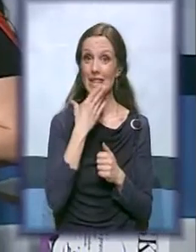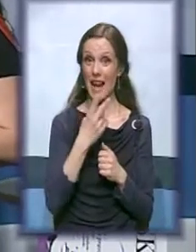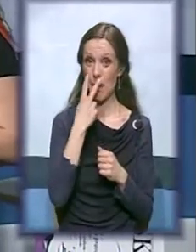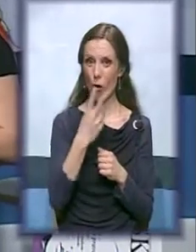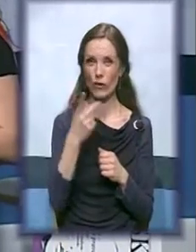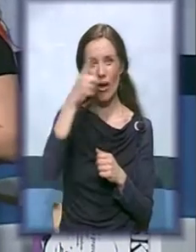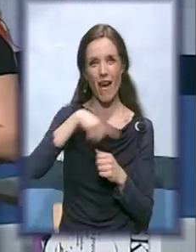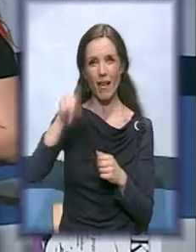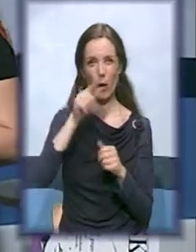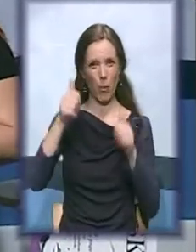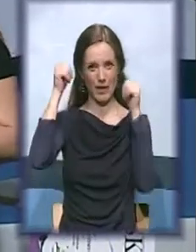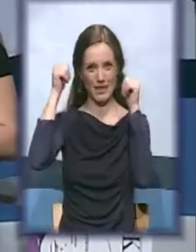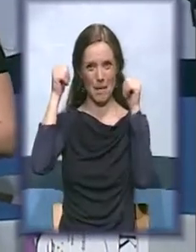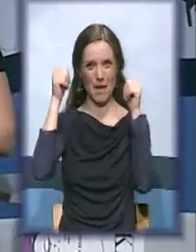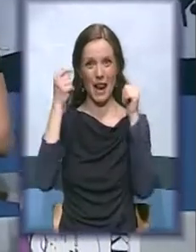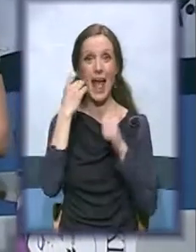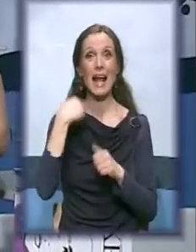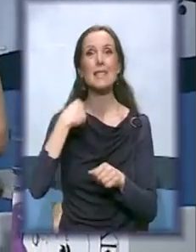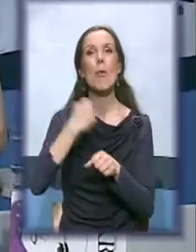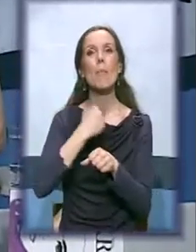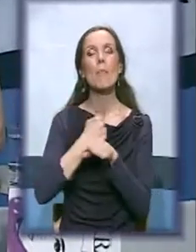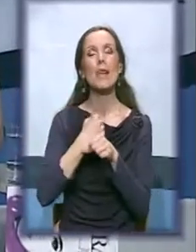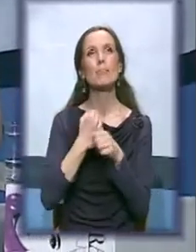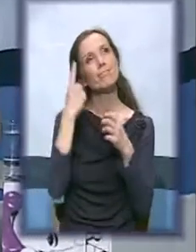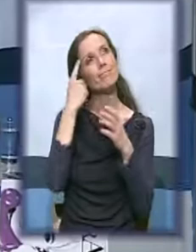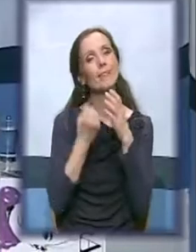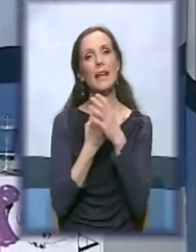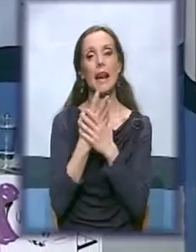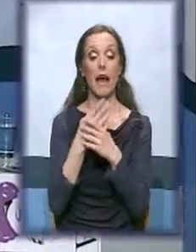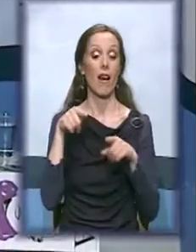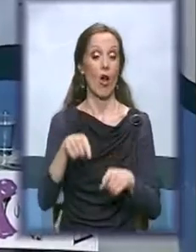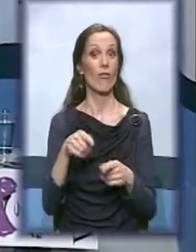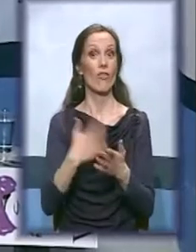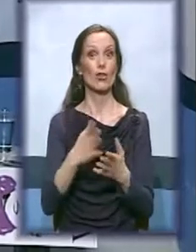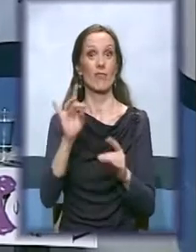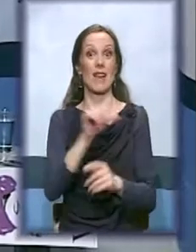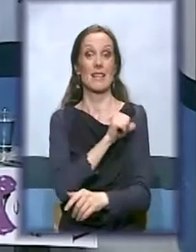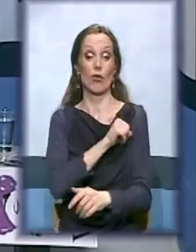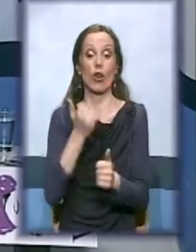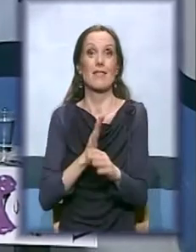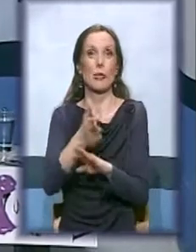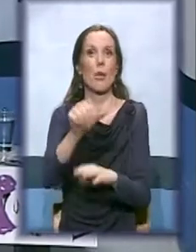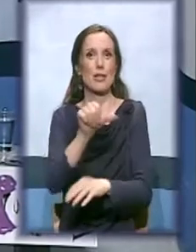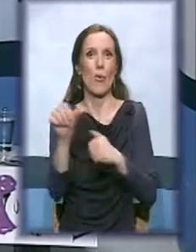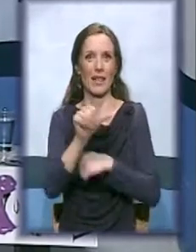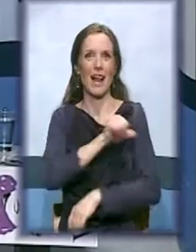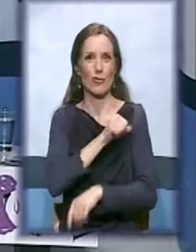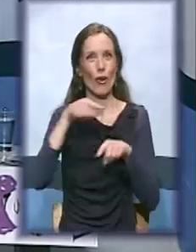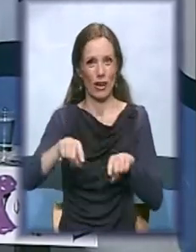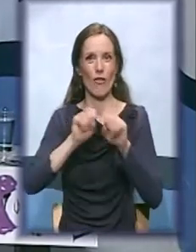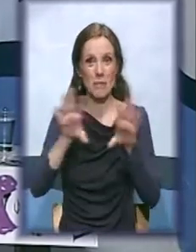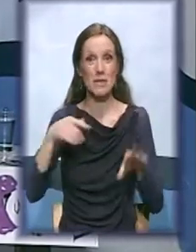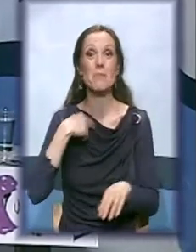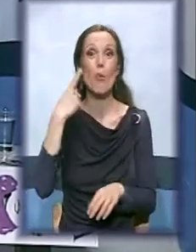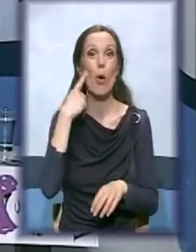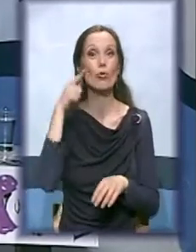krug iza mene? Kada smo radili i kreirali priču, evo ovo 11. godina, 10. godina emisije, upravo smo pokušali da kroz